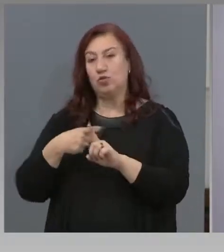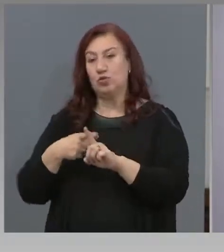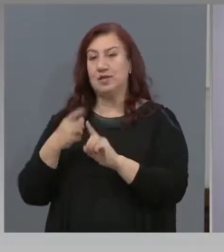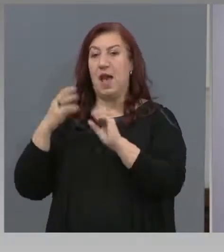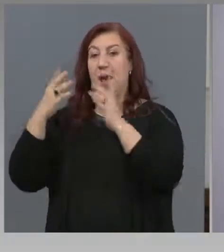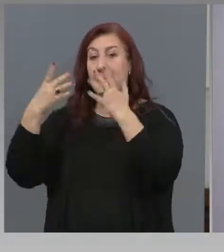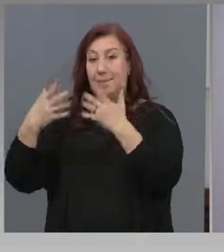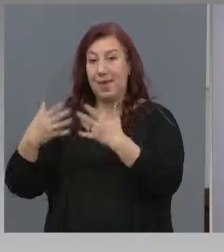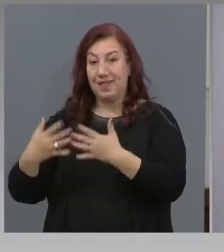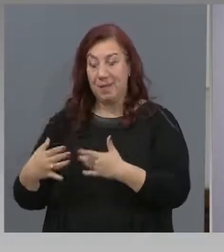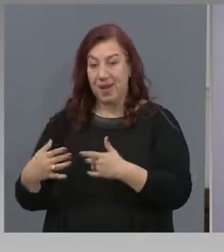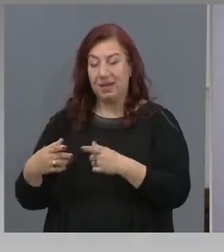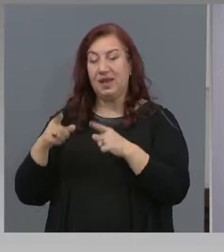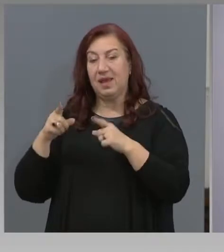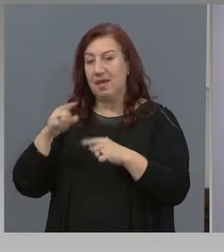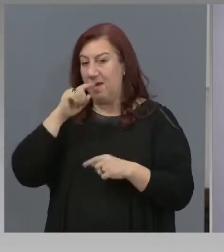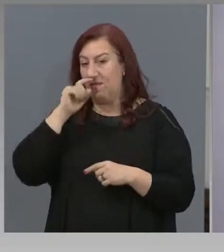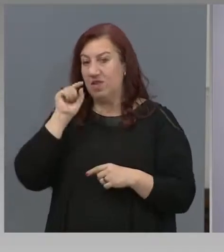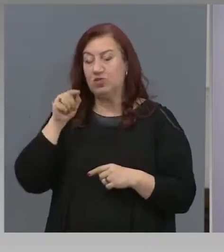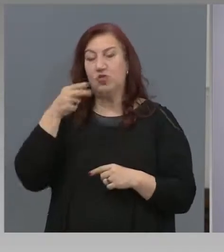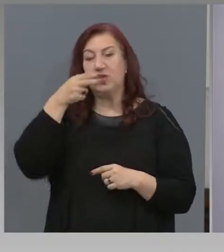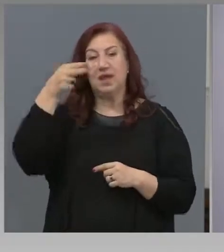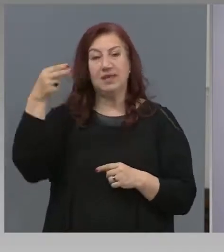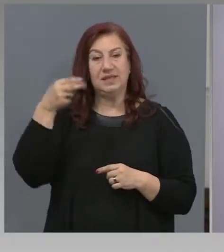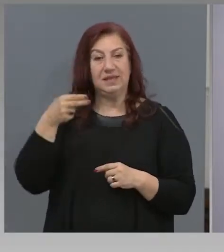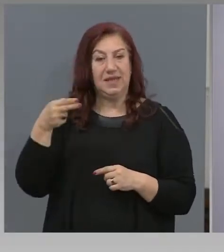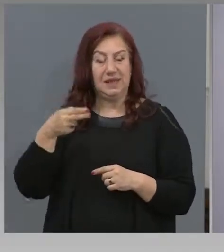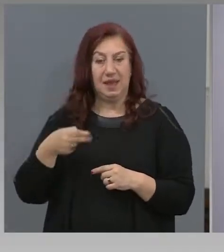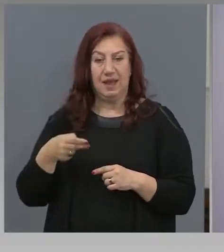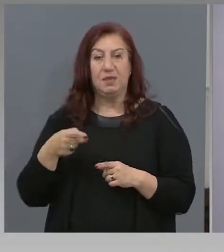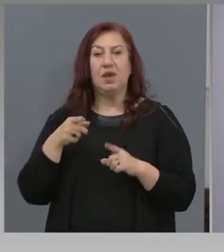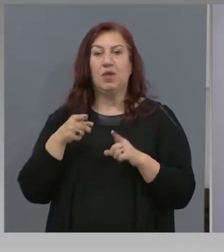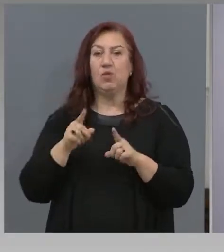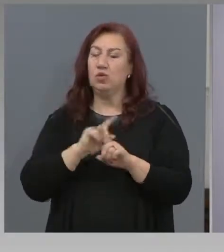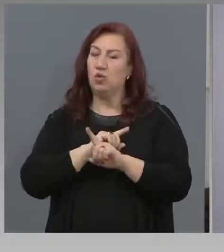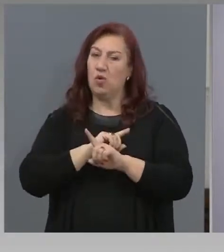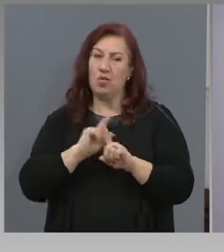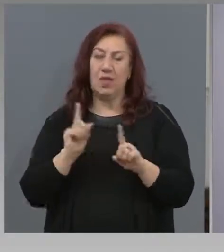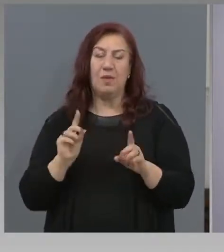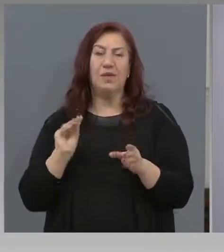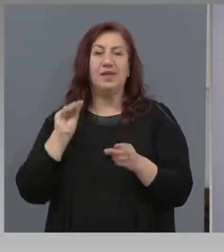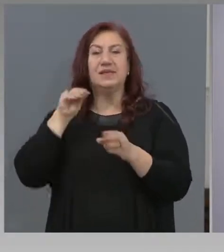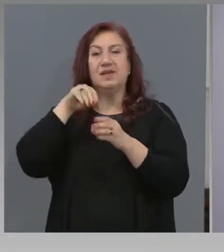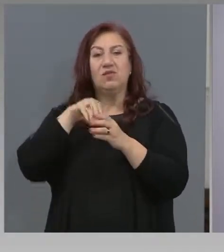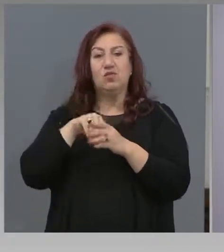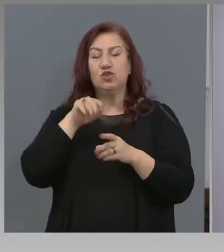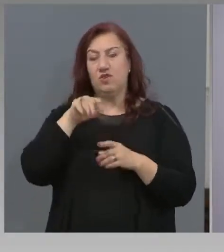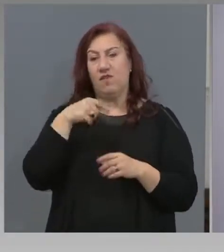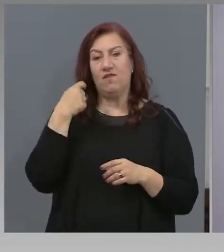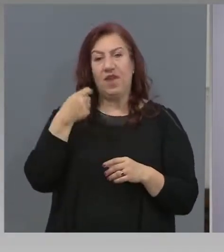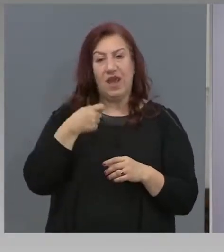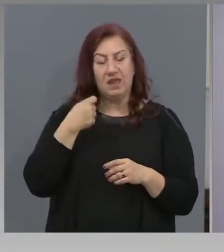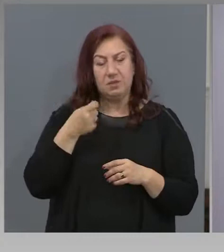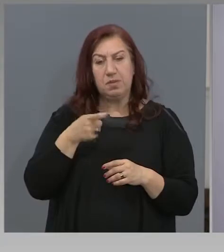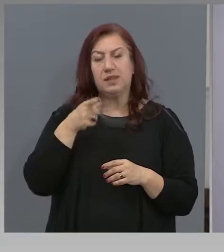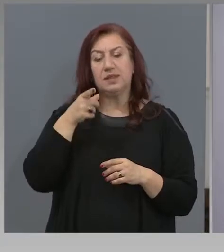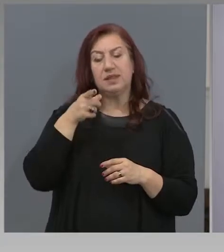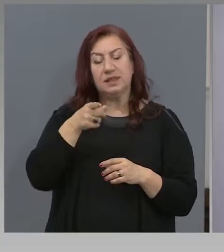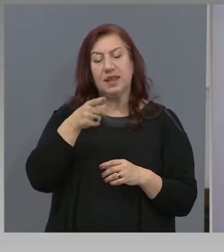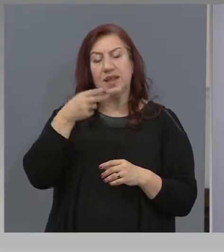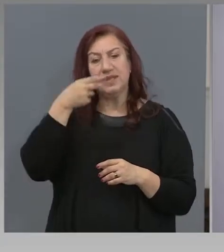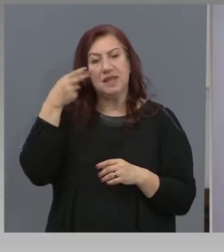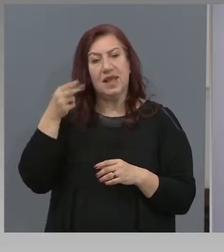Така че е важно тези теми, които няма да бъдат включени в изпита, да бъдат